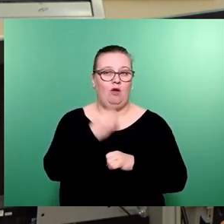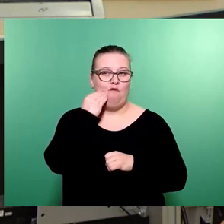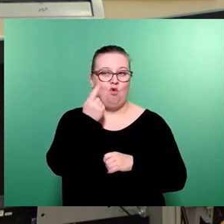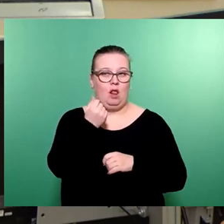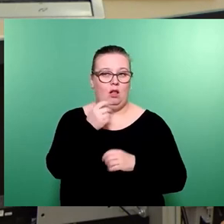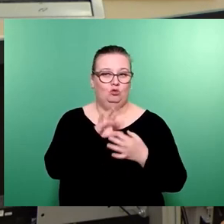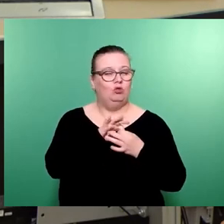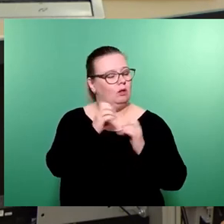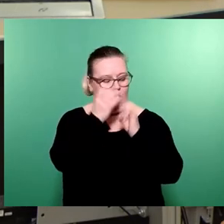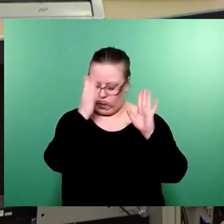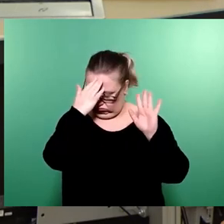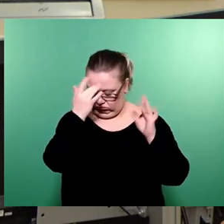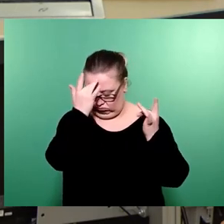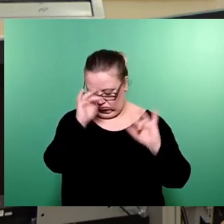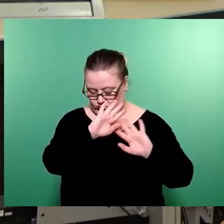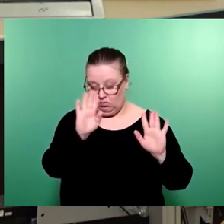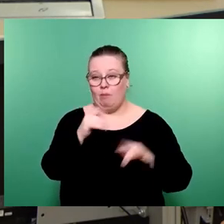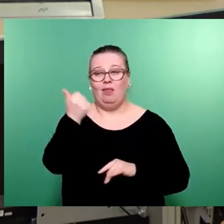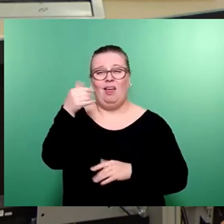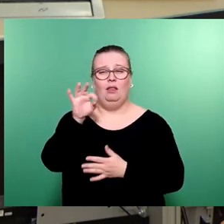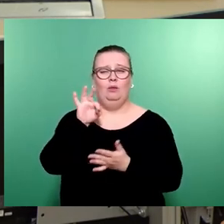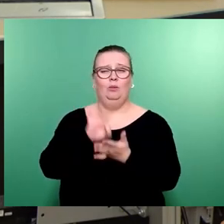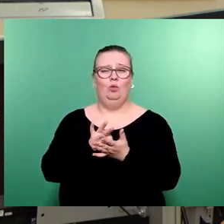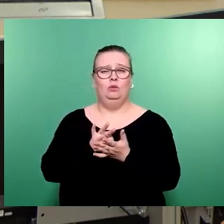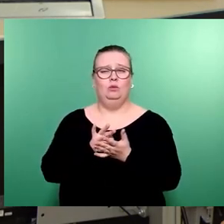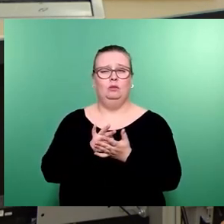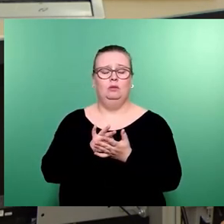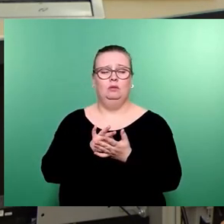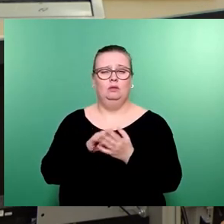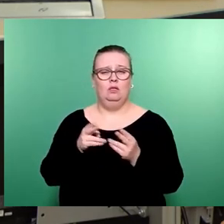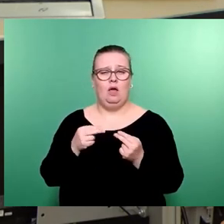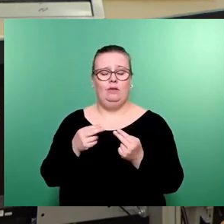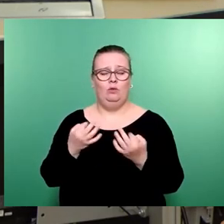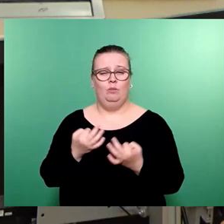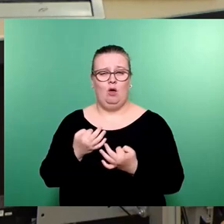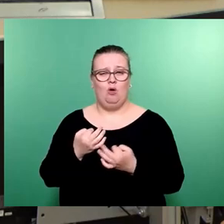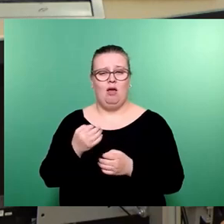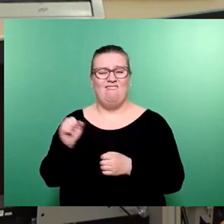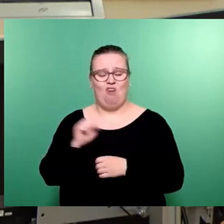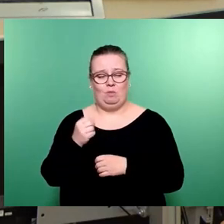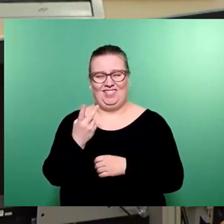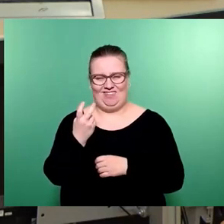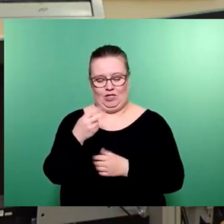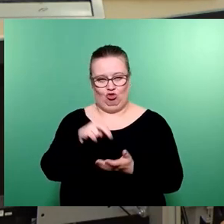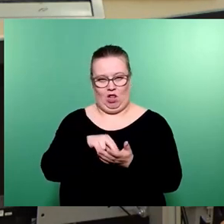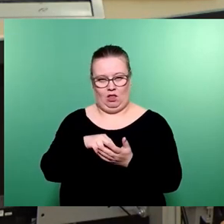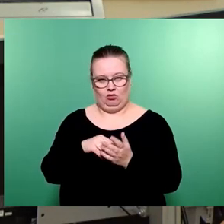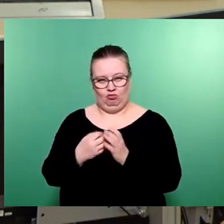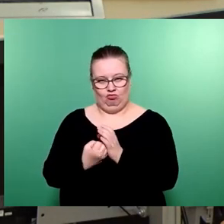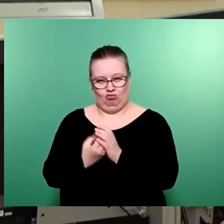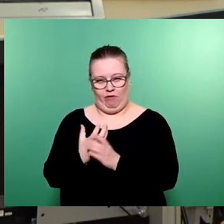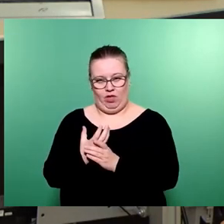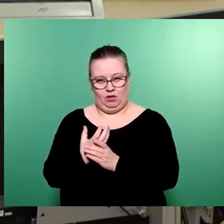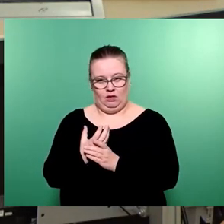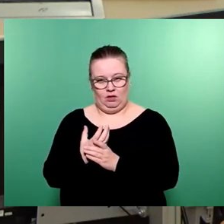sind. Aber in einem Punkt müssen Sie mir mal eine Antwort geben, warum wir 20 Stellen schaffen sollen im